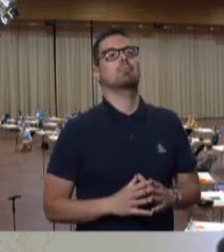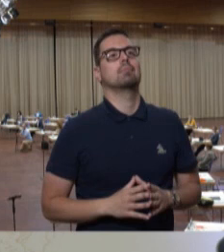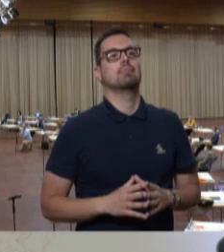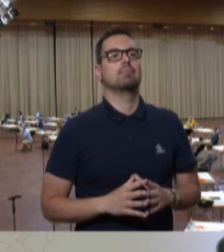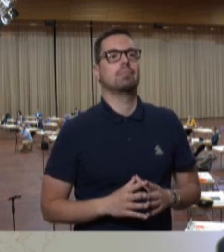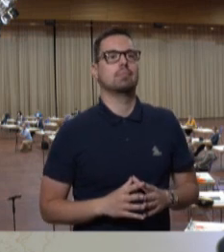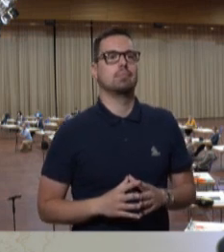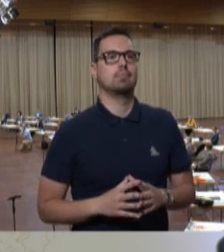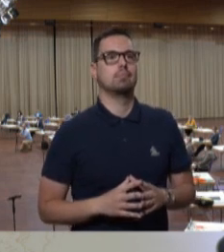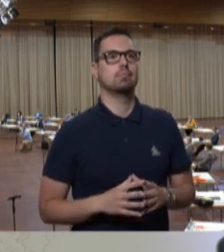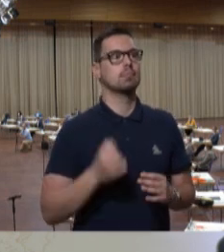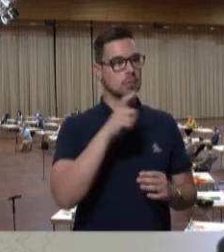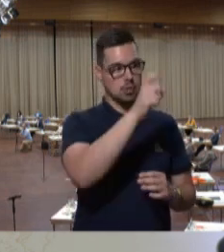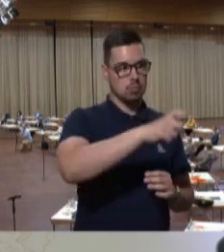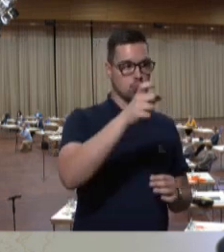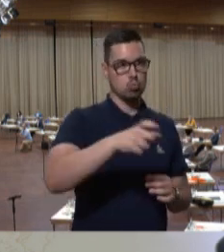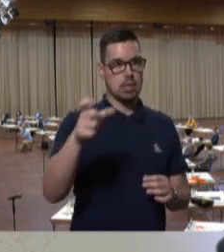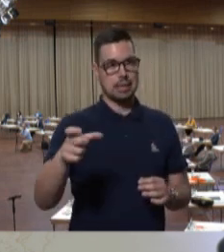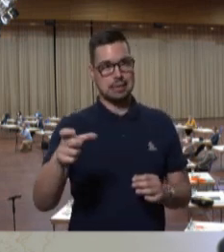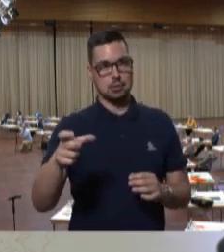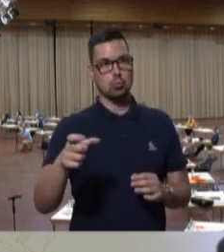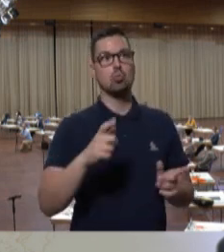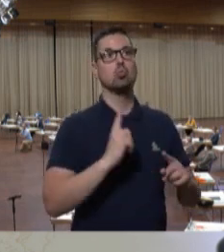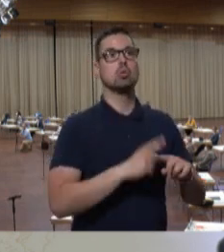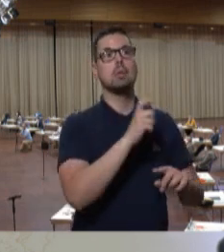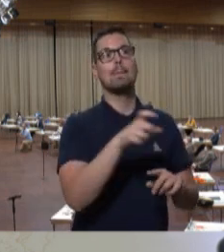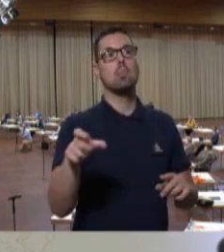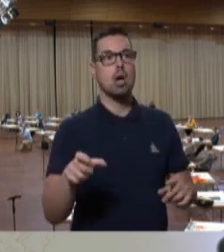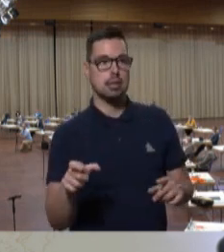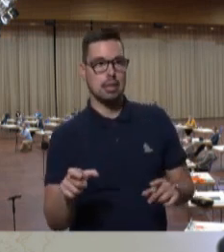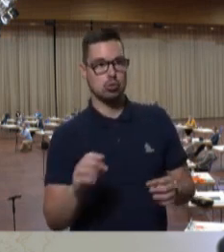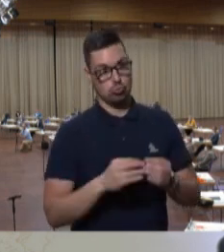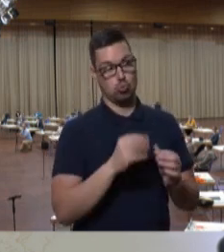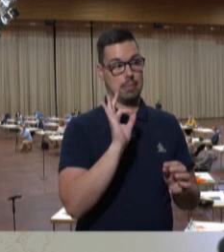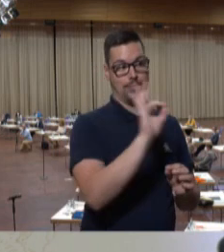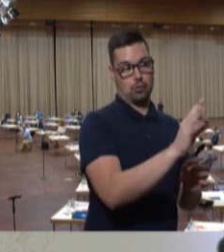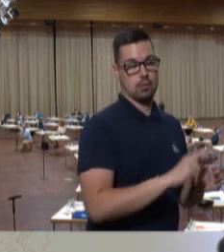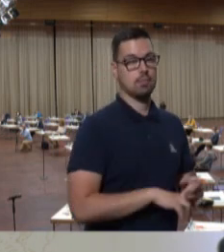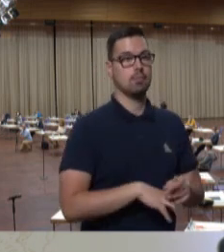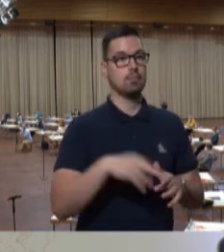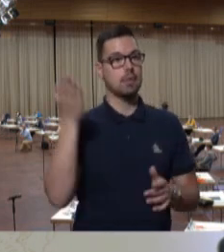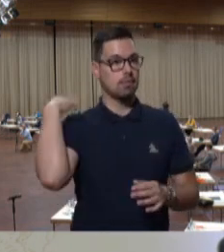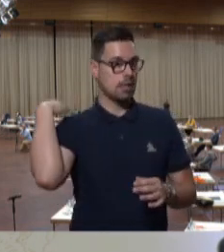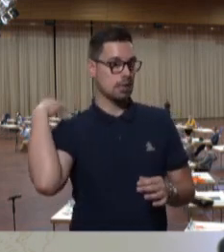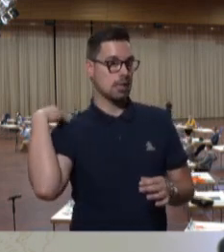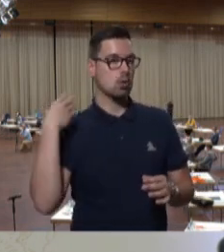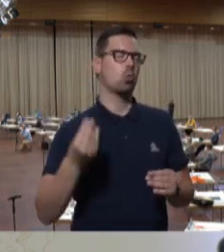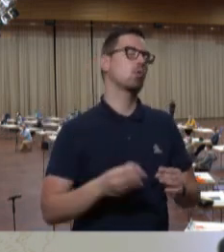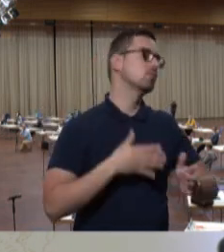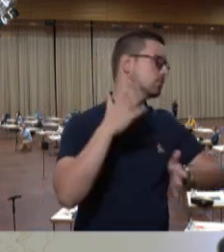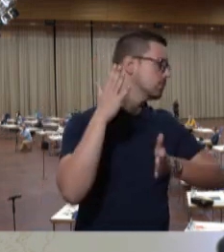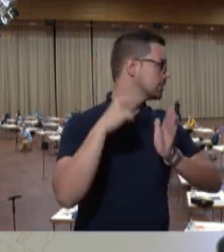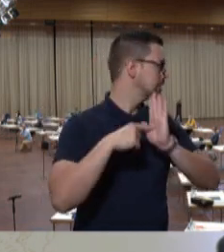In der Tatsache, dass Bürgerinnen und Bürger schon ein Problem für sie ist, ist es angelegt. Sie haben in der Vergangenheit zu oft gezeigt,